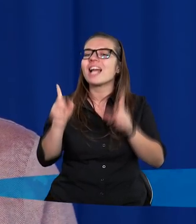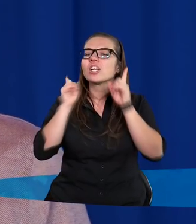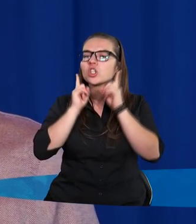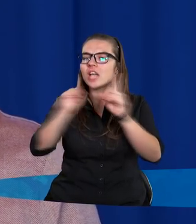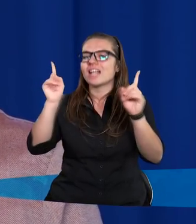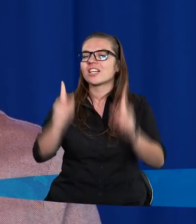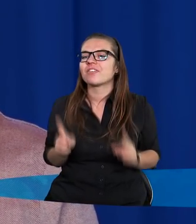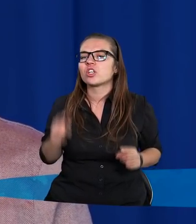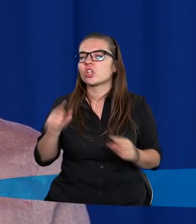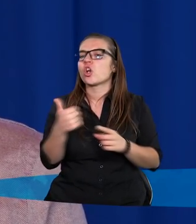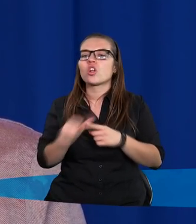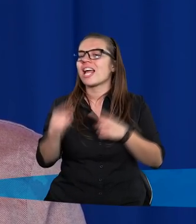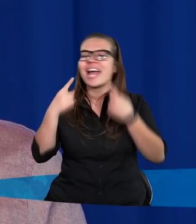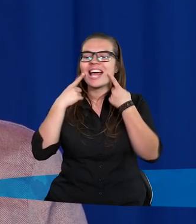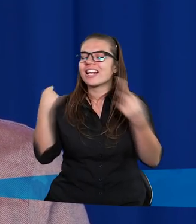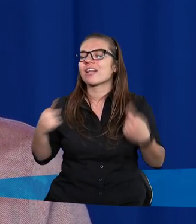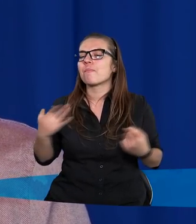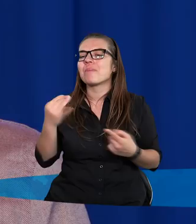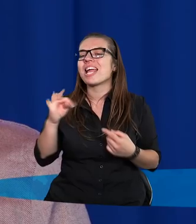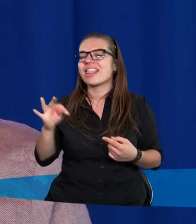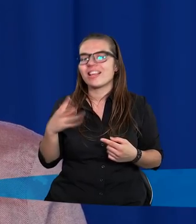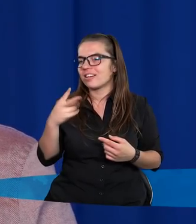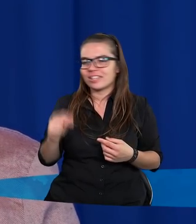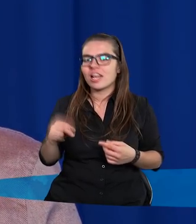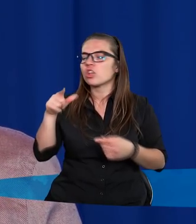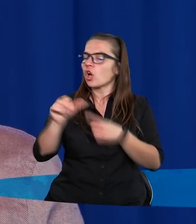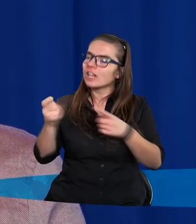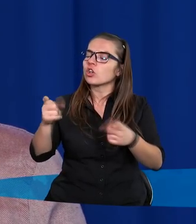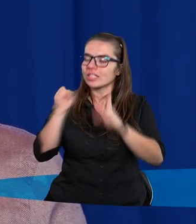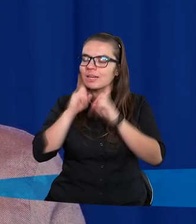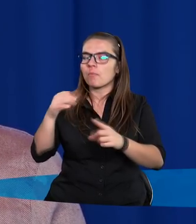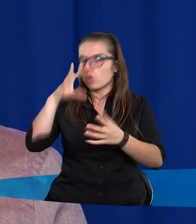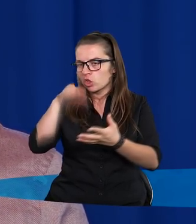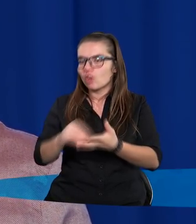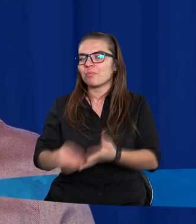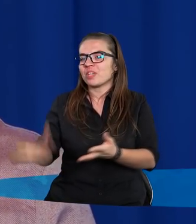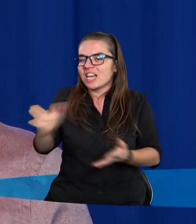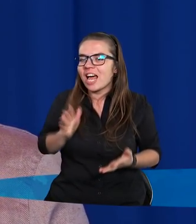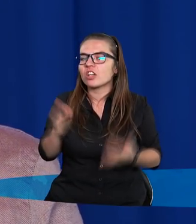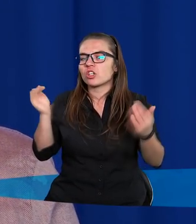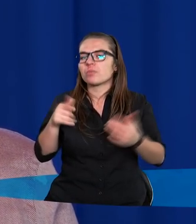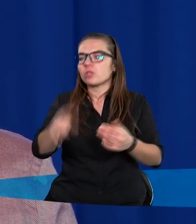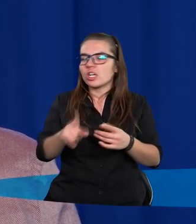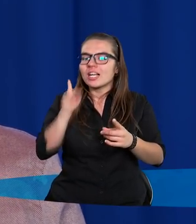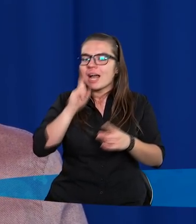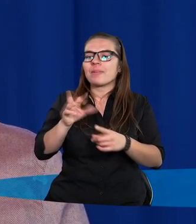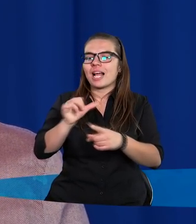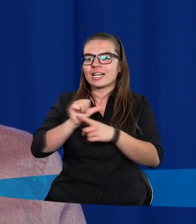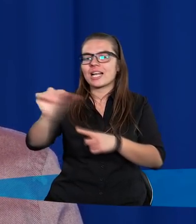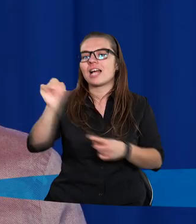rzeczywistość. To nie jest mit. To jest coś, czego można doświadczać na co dzień. Pomimo przeciwności, które też przychodzą.